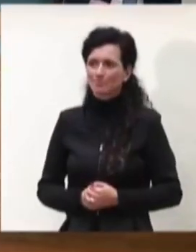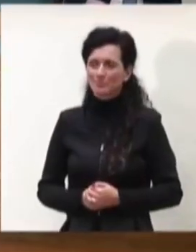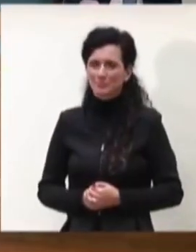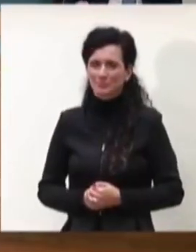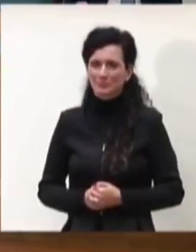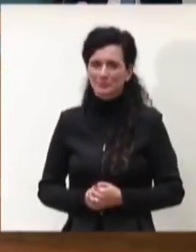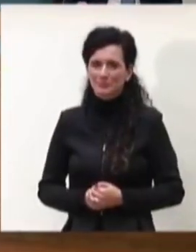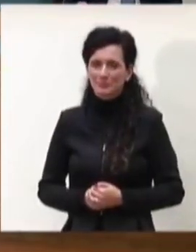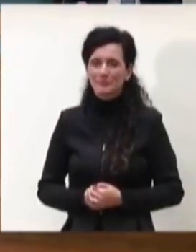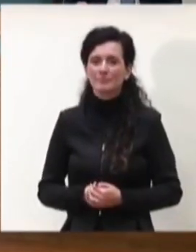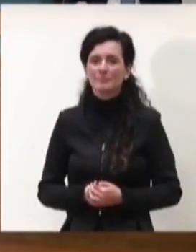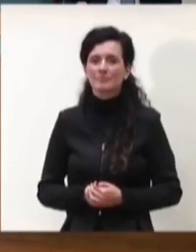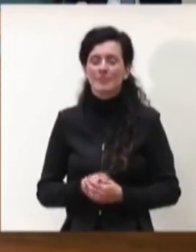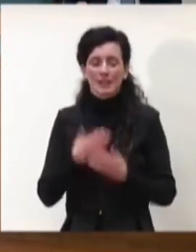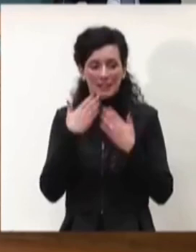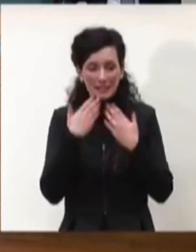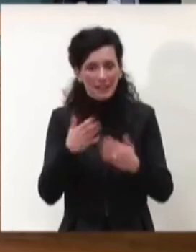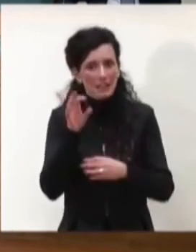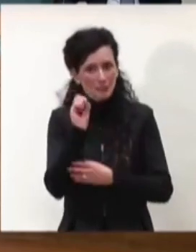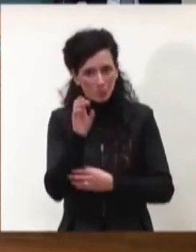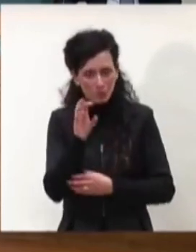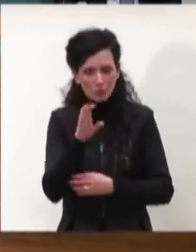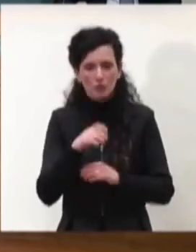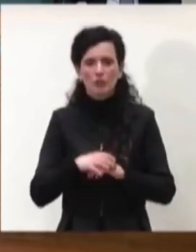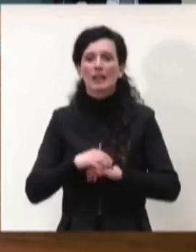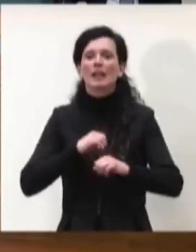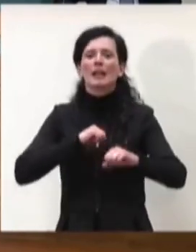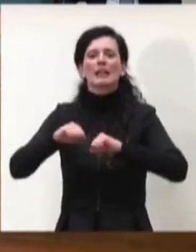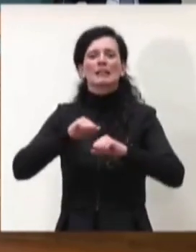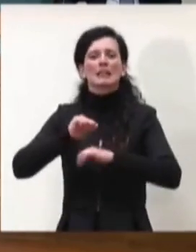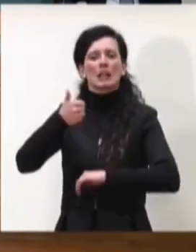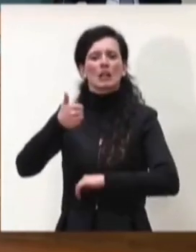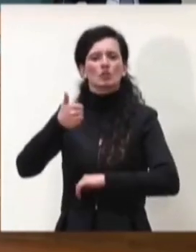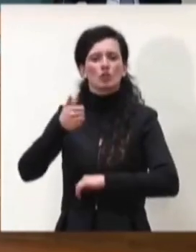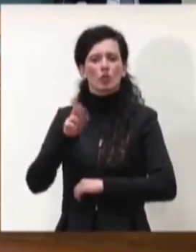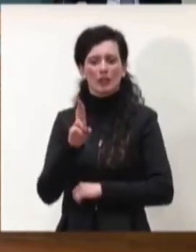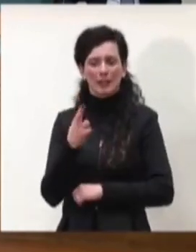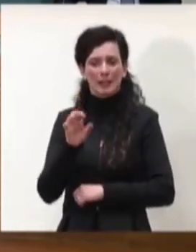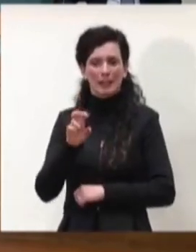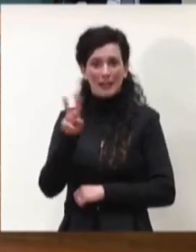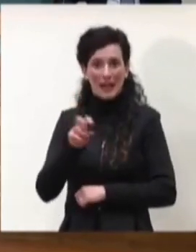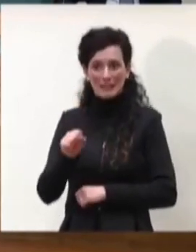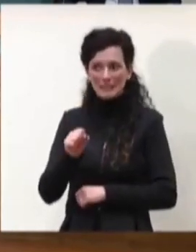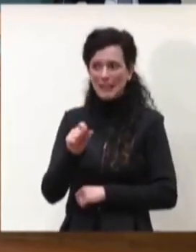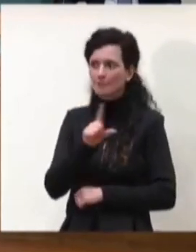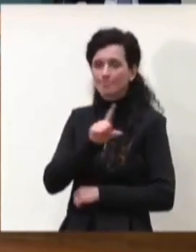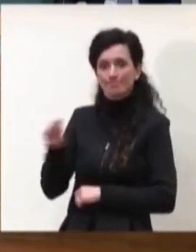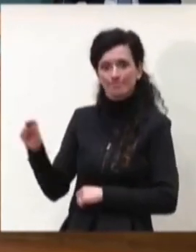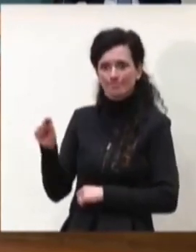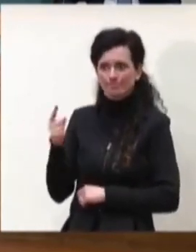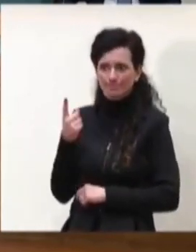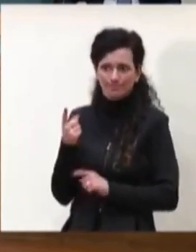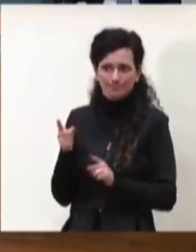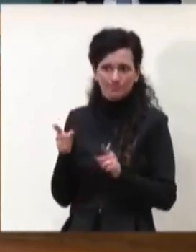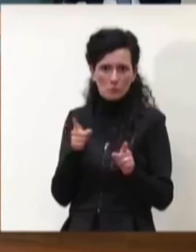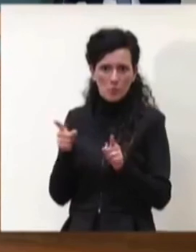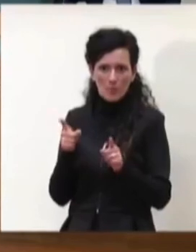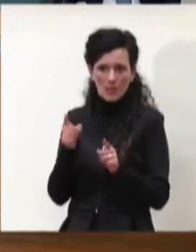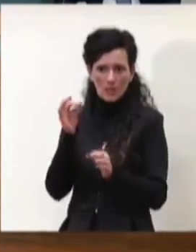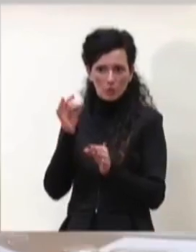Grazie Professore, il Direttore Rezza ci ha dovuto lasciare momentaneamente per questioni di